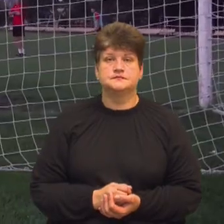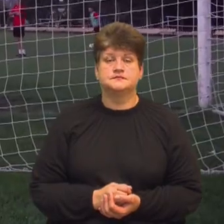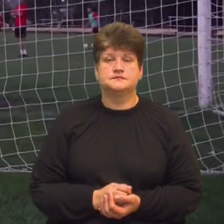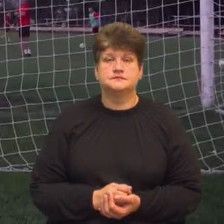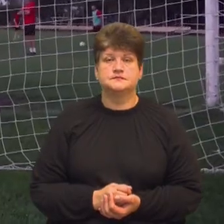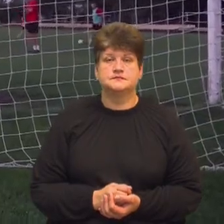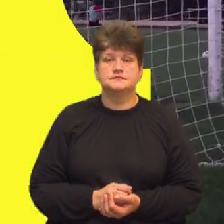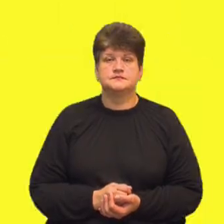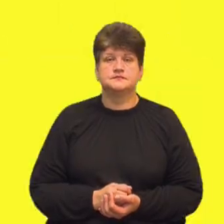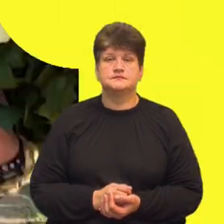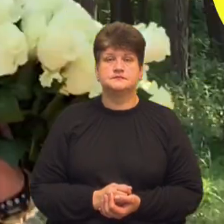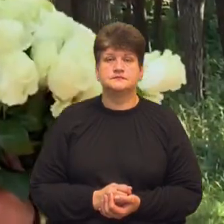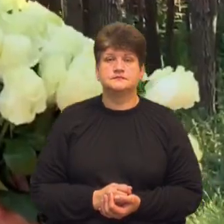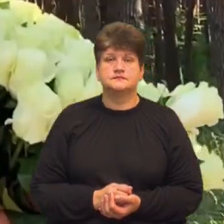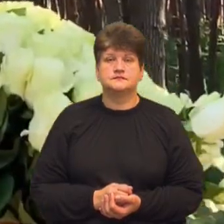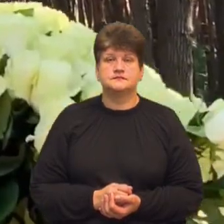Тернопільщина.